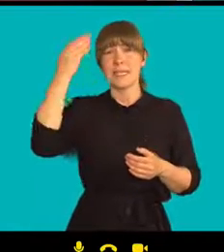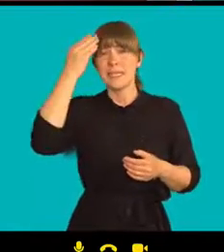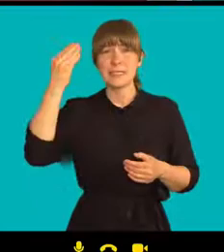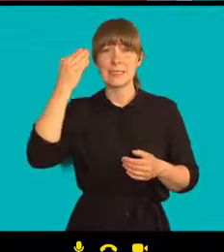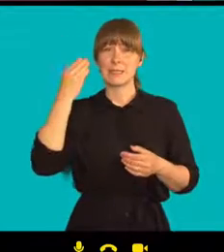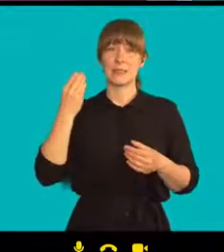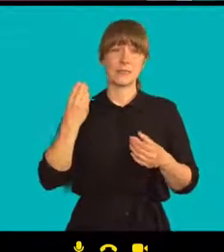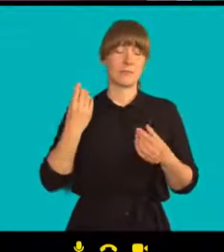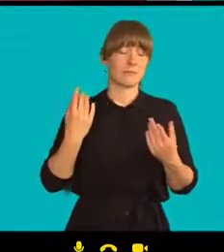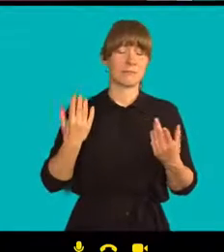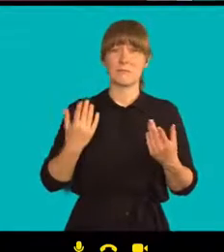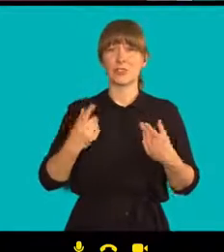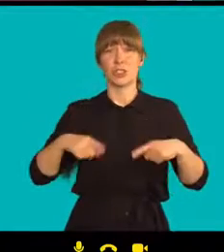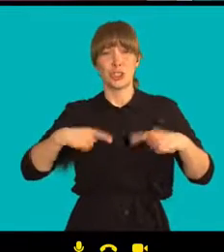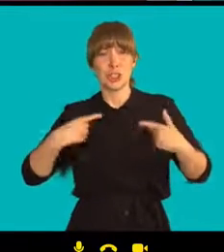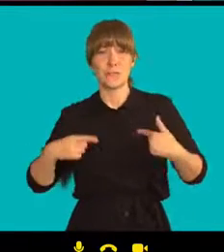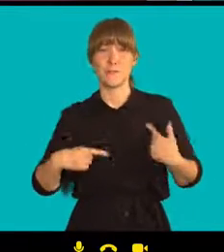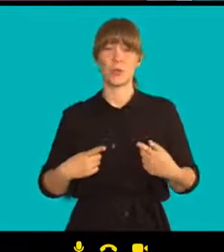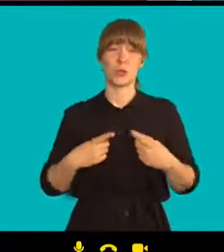i v našich srdcích.